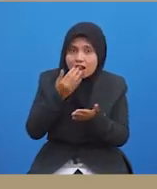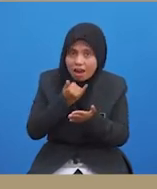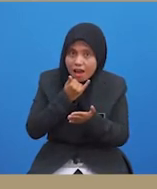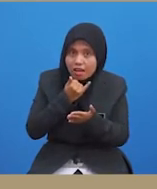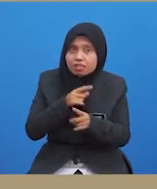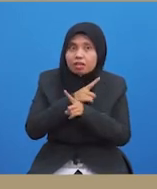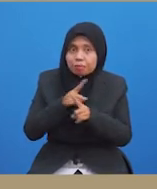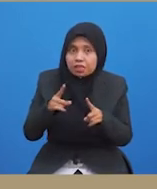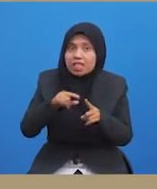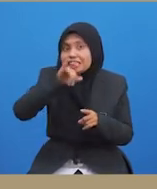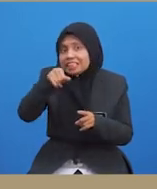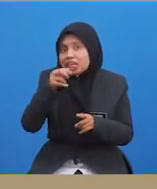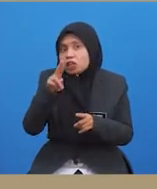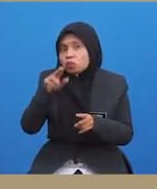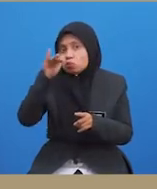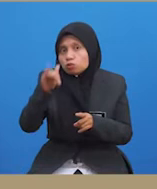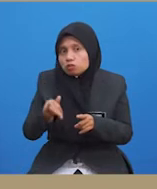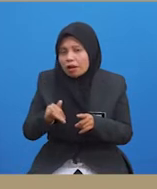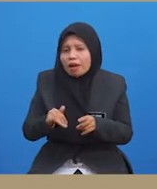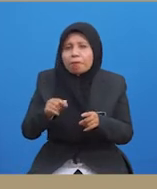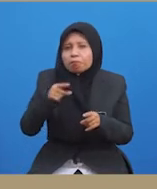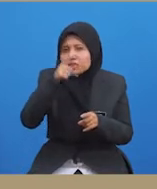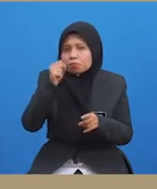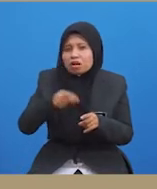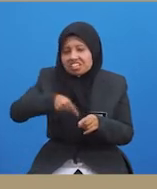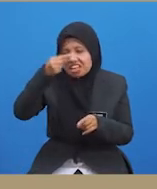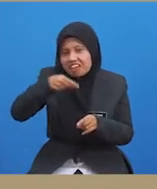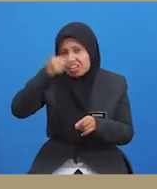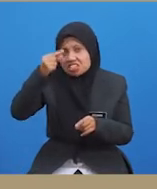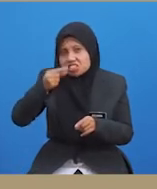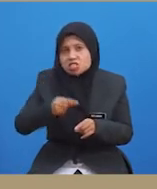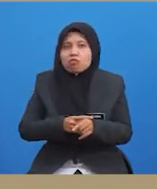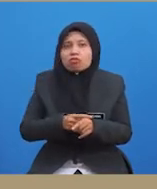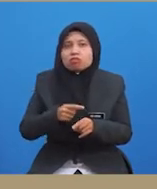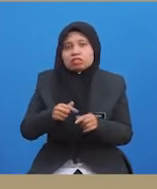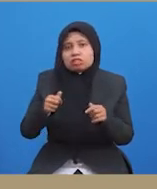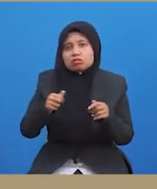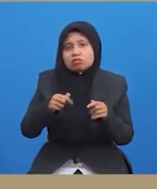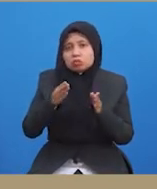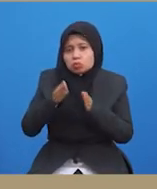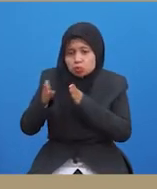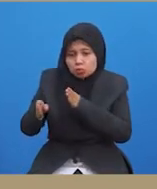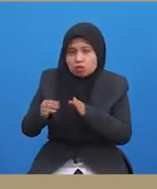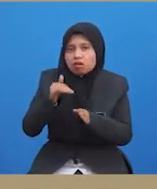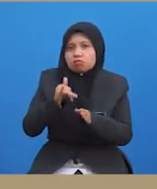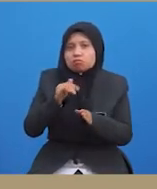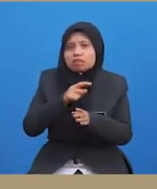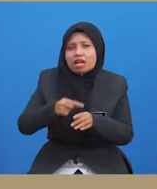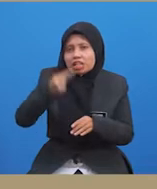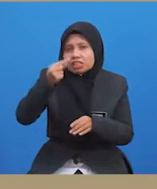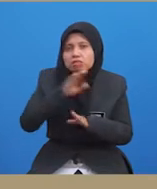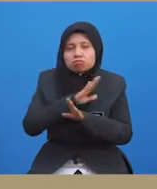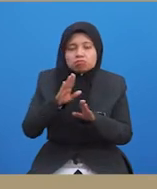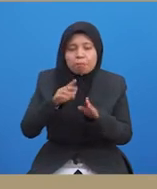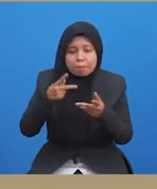malahan jurulatih yang menggalakkan penggunaan taktif atau strategi yang bersifat agresif